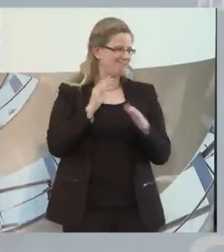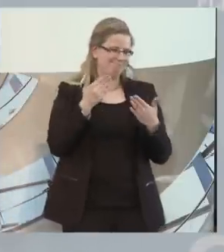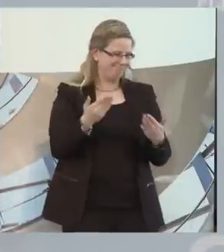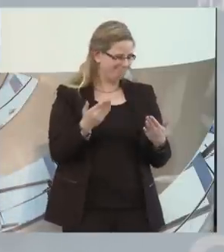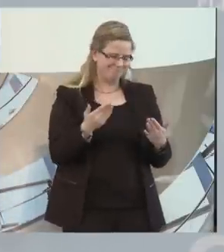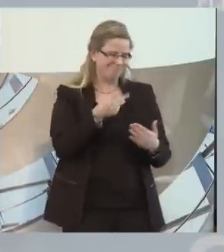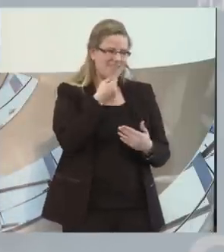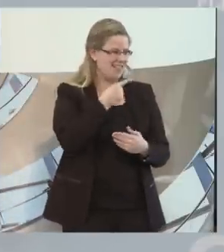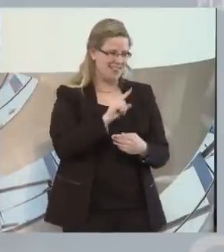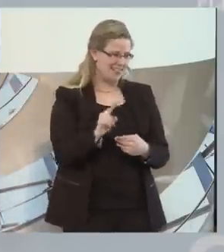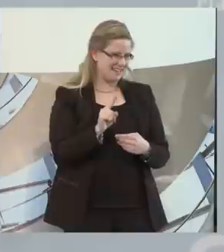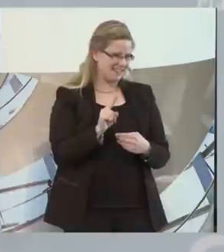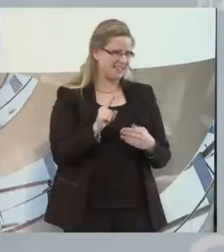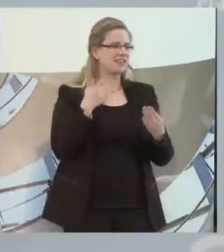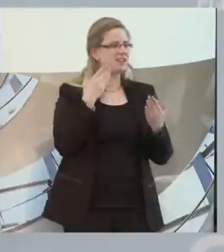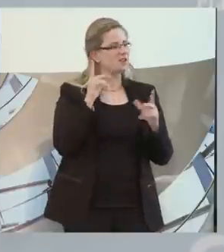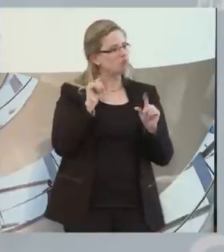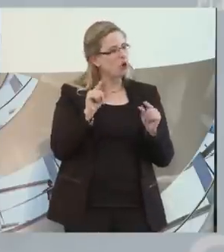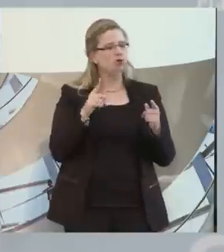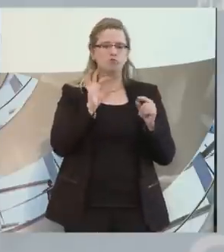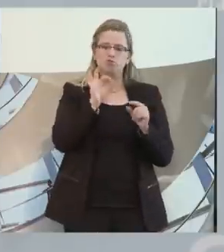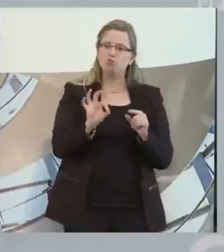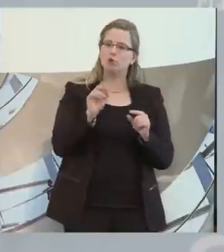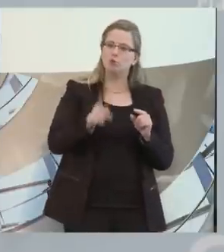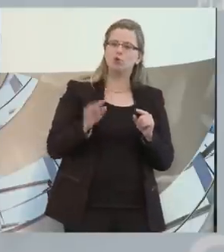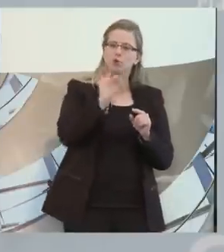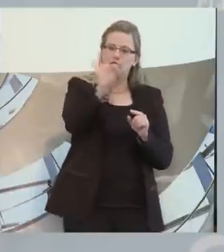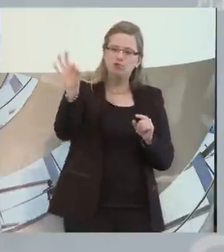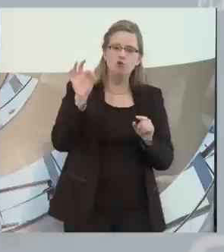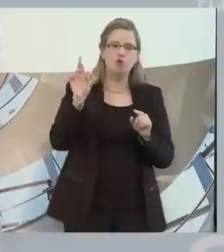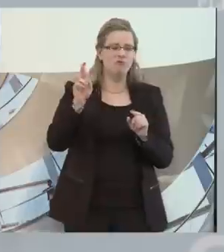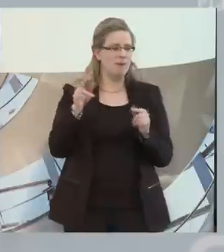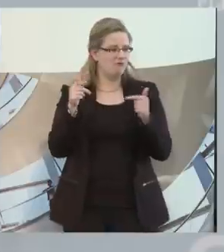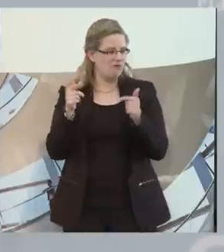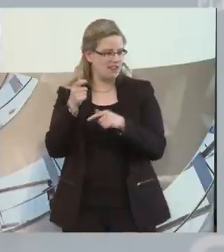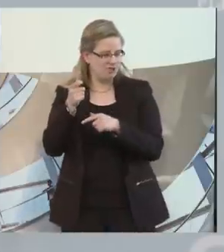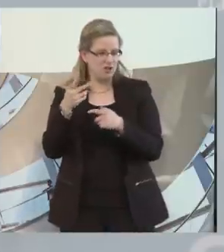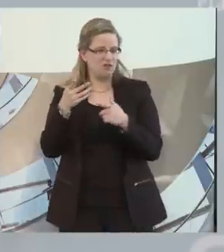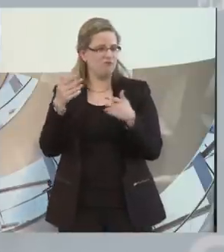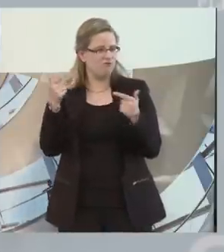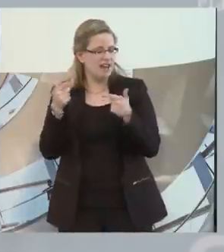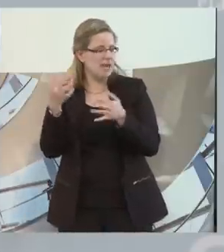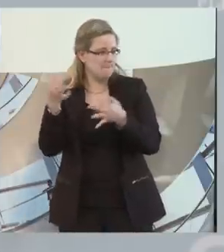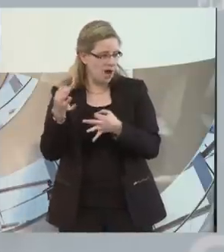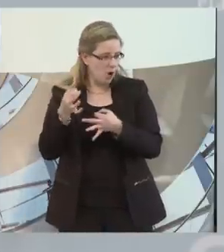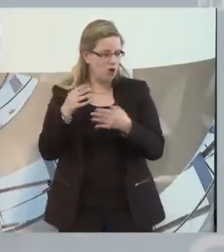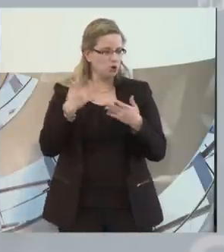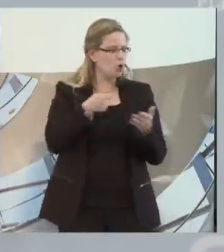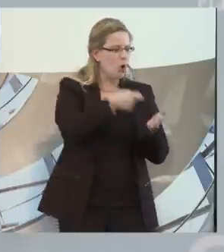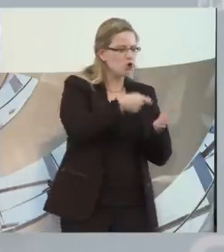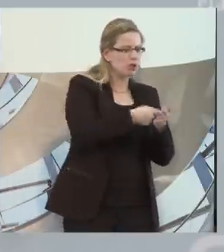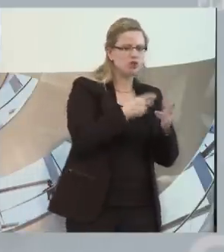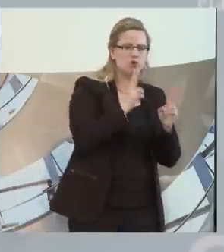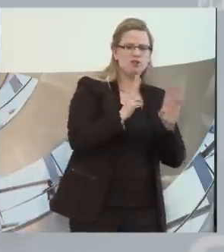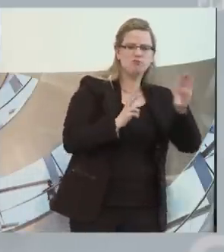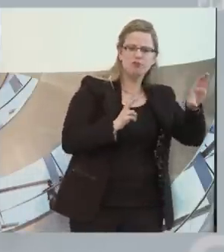sondern da muss es auch wirklich einen Mehrwert geben. Und ich habe schon in meinem langen politischen Leben oft erlebt, dass am Ende die Kosten verschoben worden sind und die